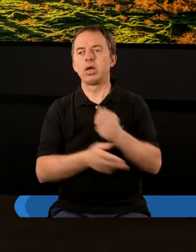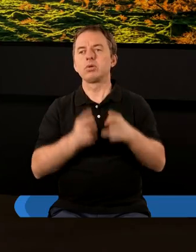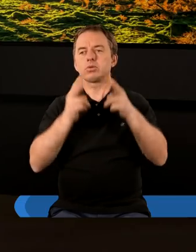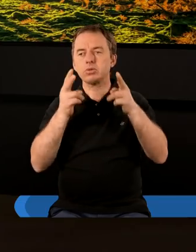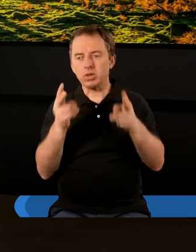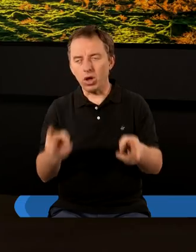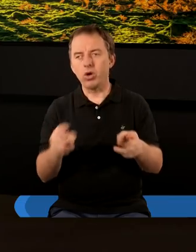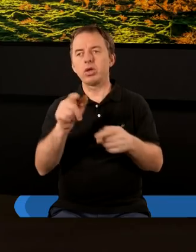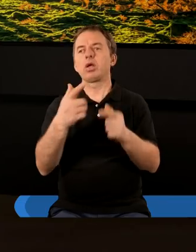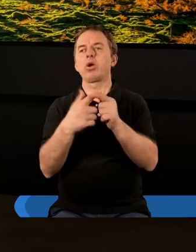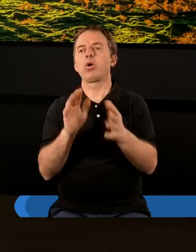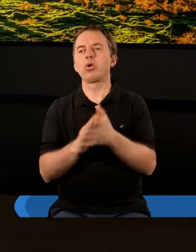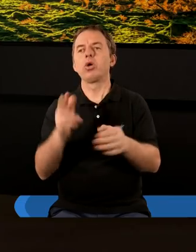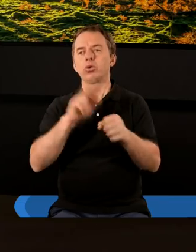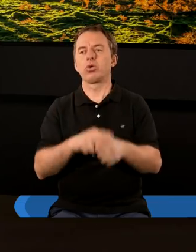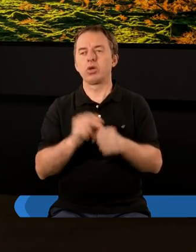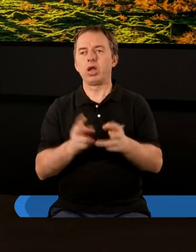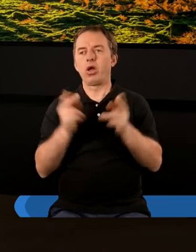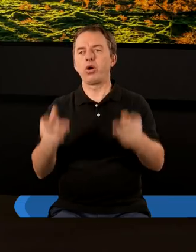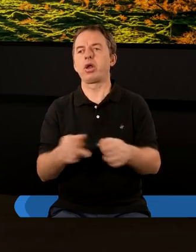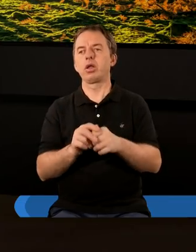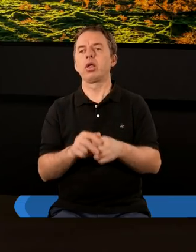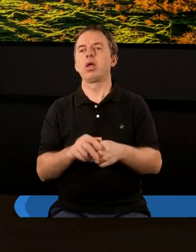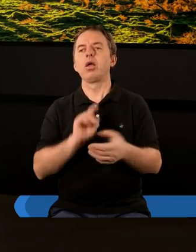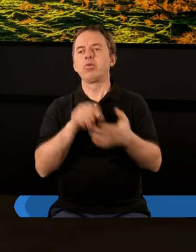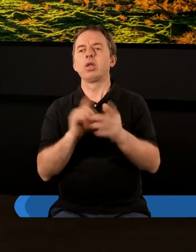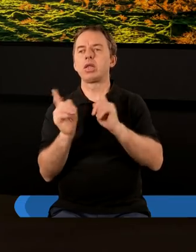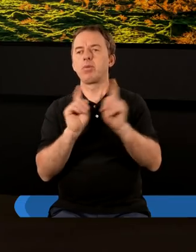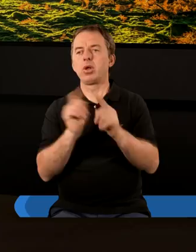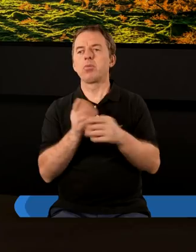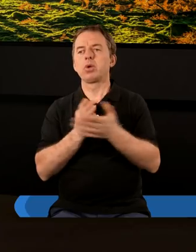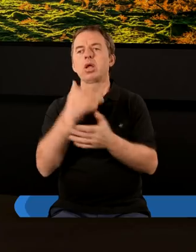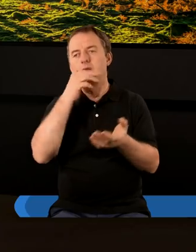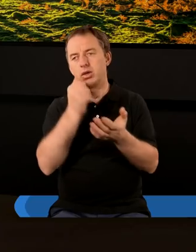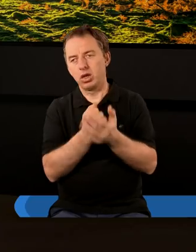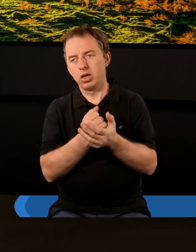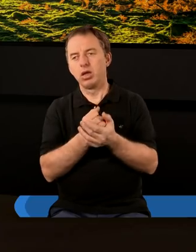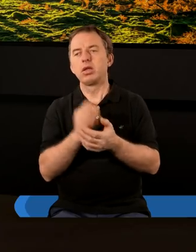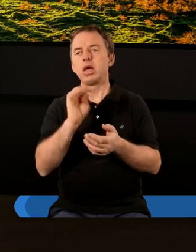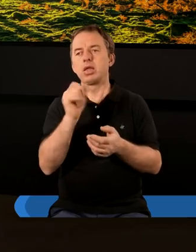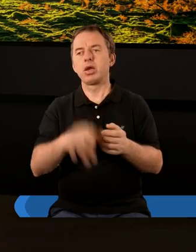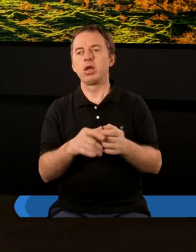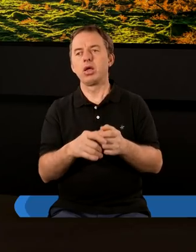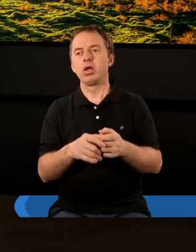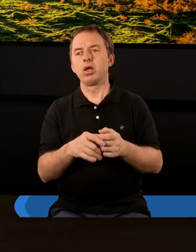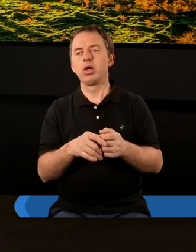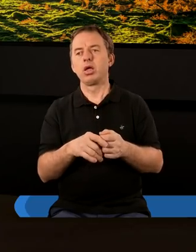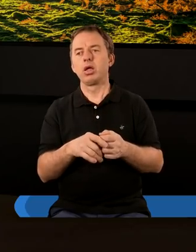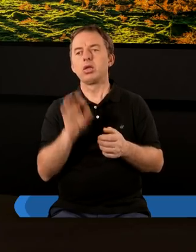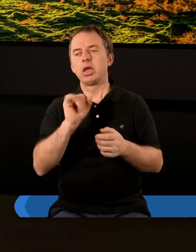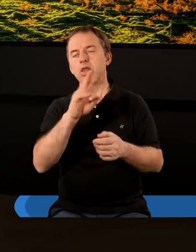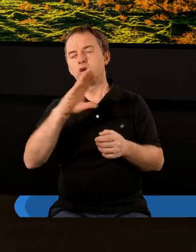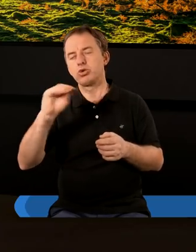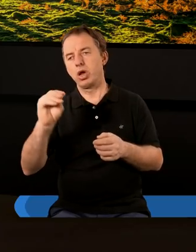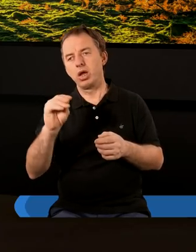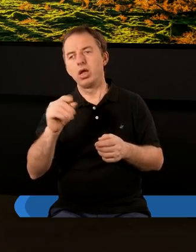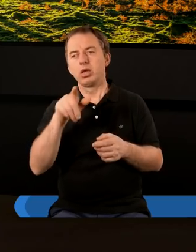okres tego Kościoła, który jest określony właśnie symbolicznie poprzez list zboru do teatry, list do zboru w